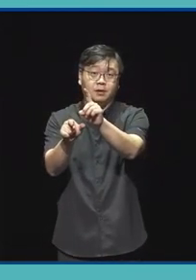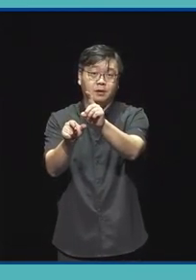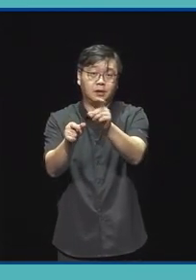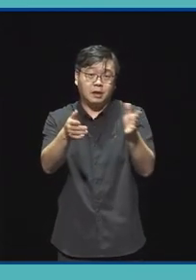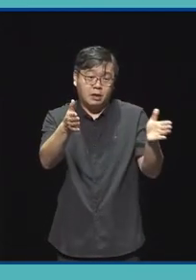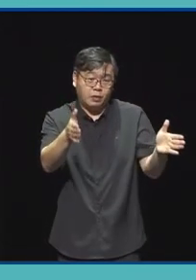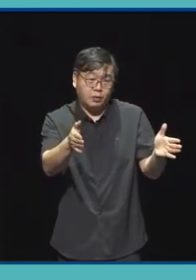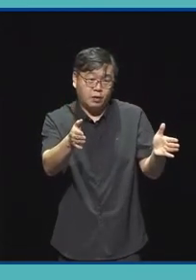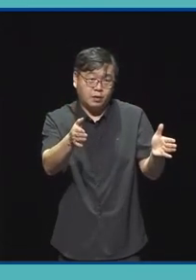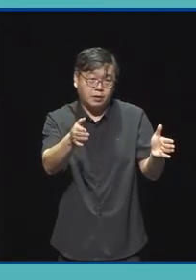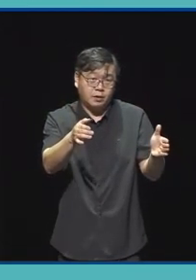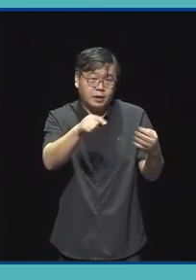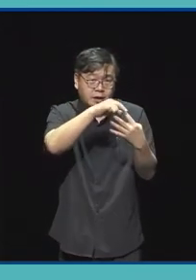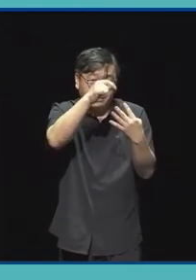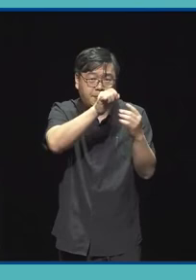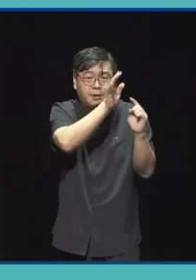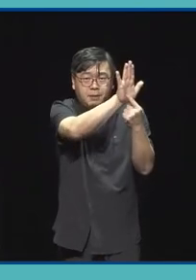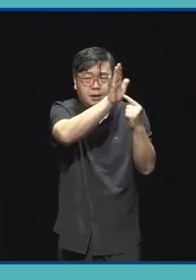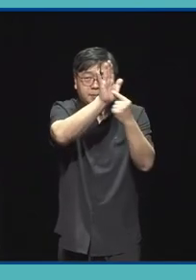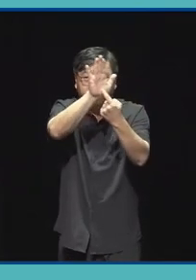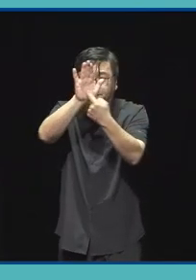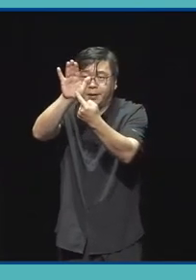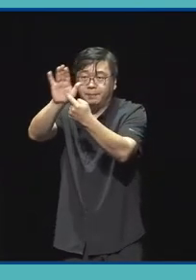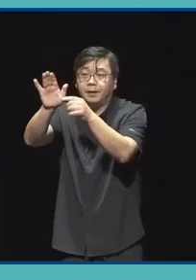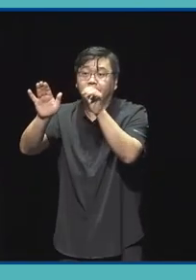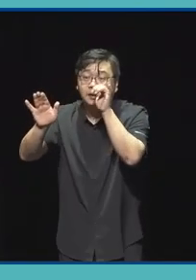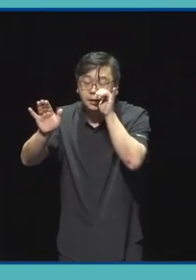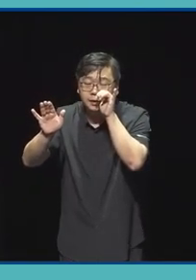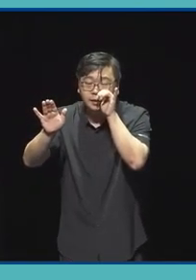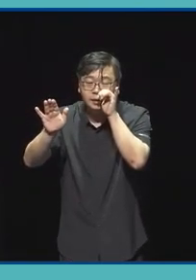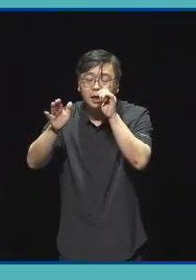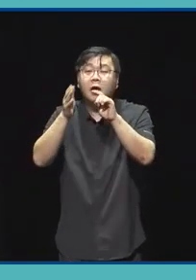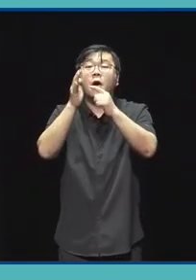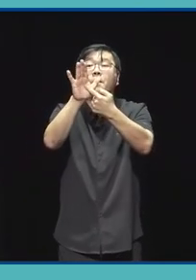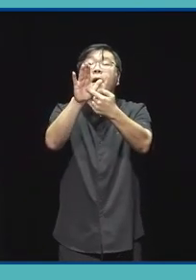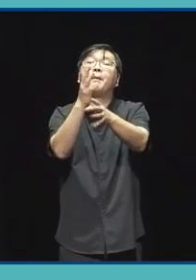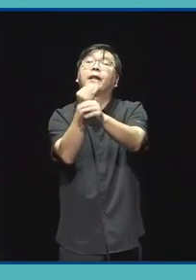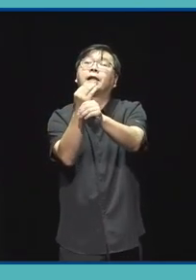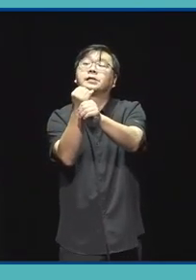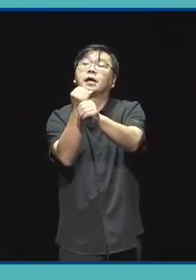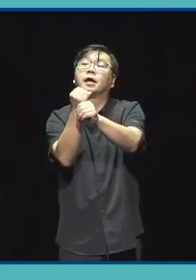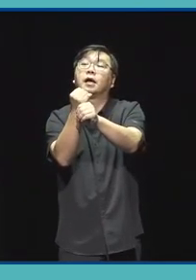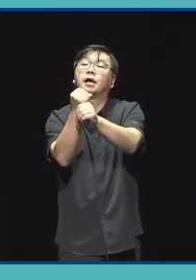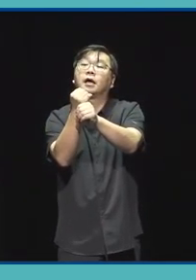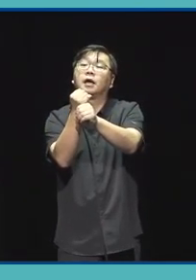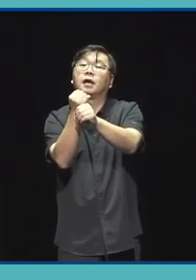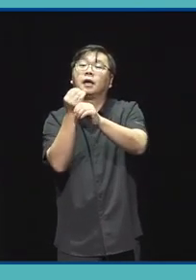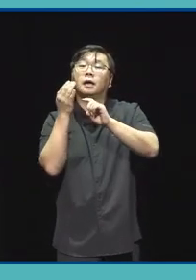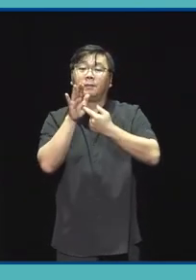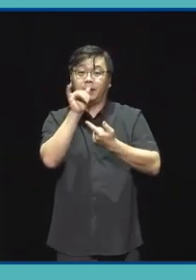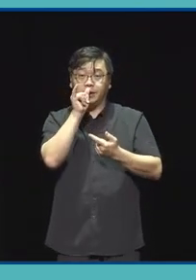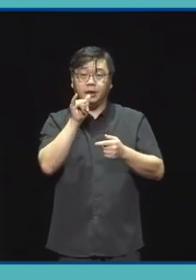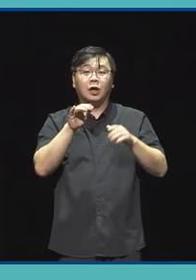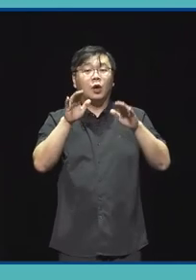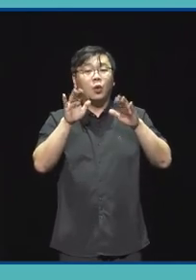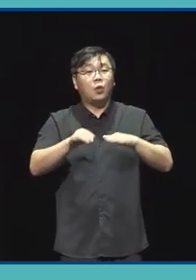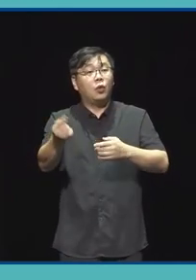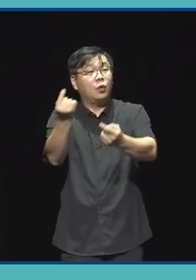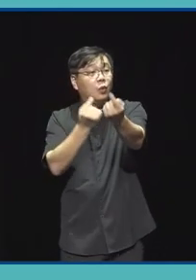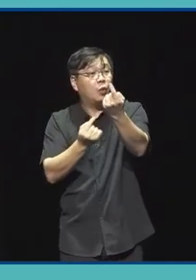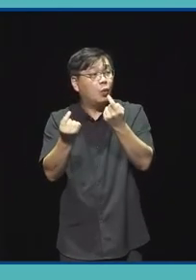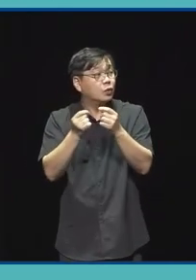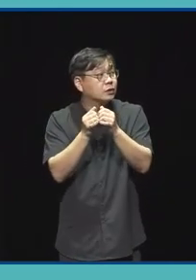선정작들이 발표를 하고 있는데 발표에 대한 일정도 같이 올라와 있습니다 오늘 지금 대학로에 참여하신 분들은